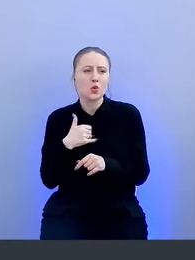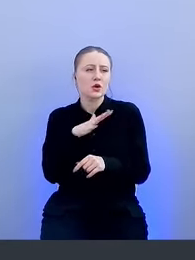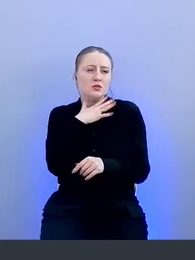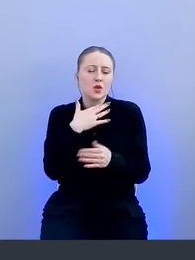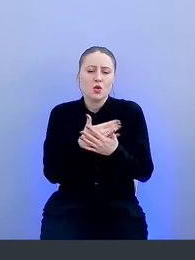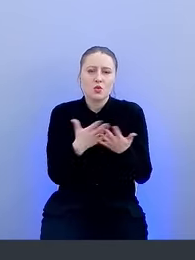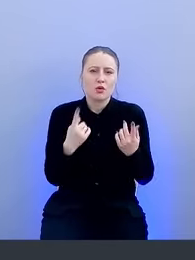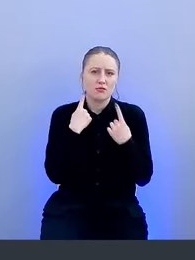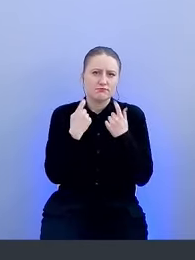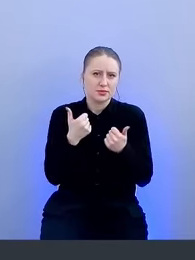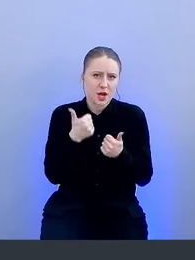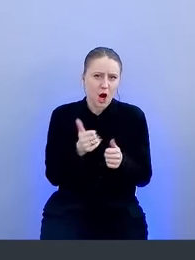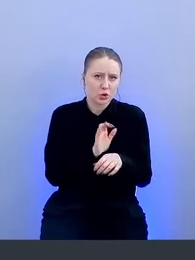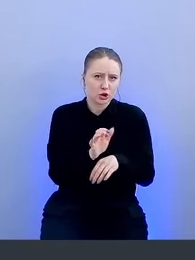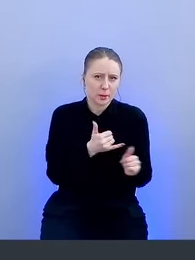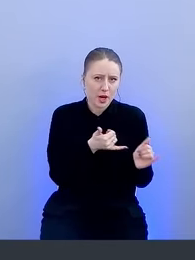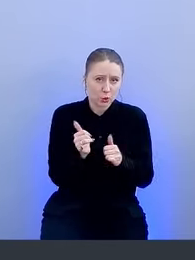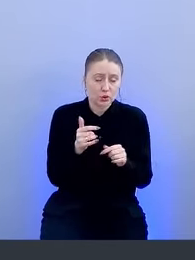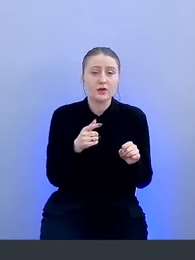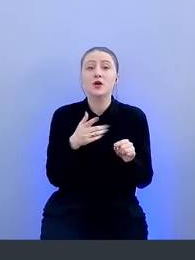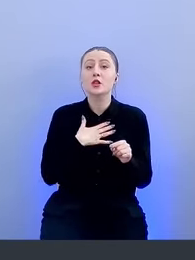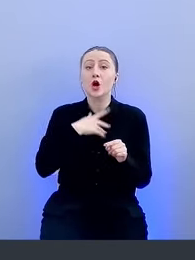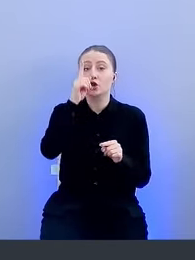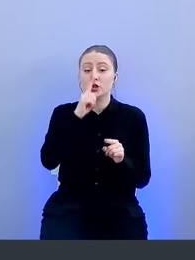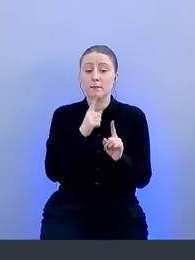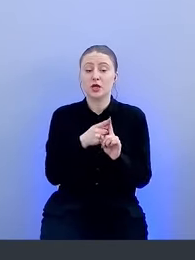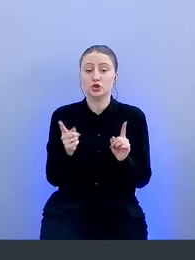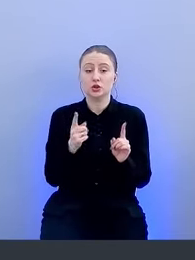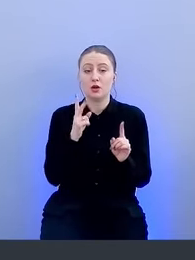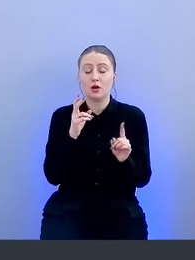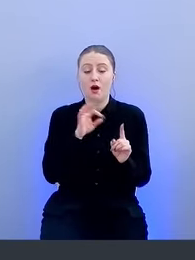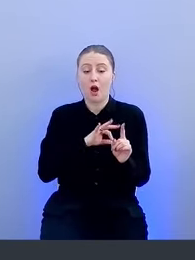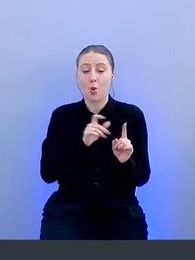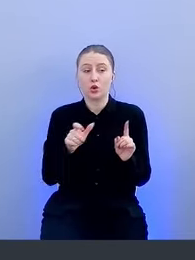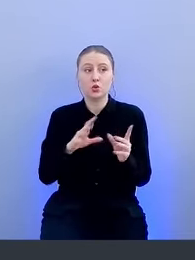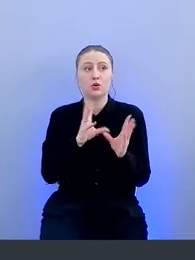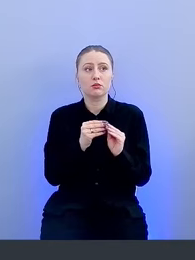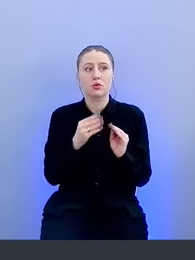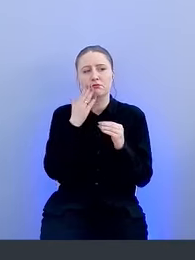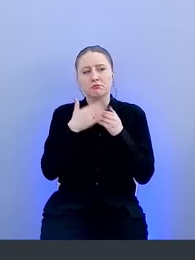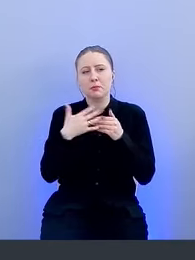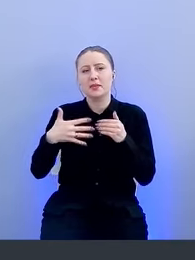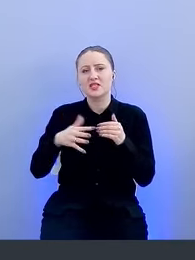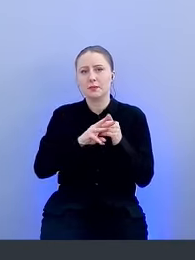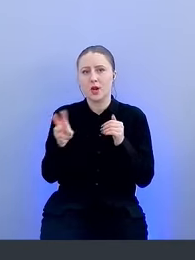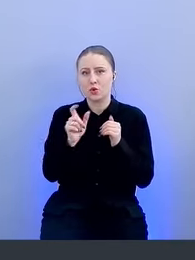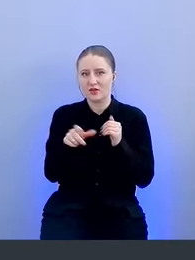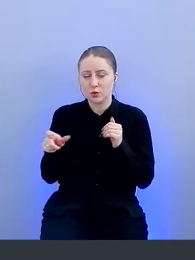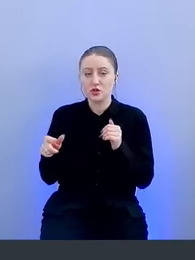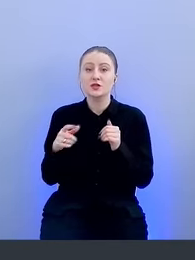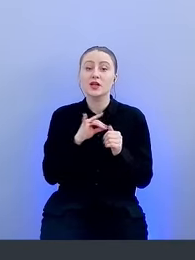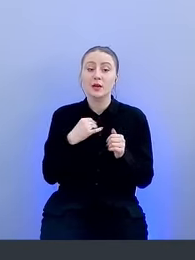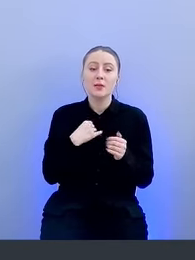продуктов. Наша месячная аудитория – около 50 миллионов пользователей, и мы являемся почтовым